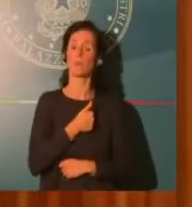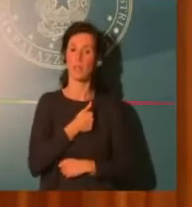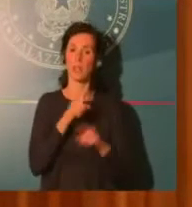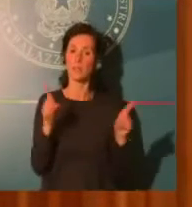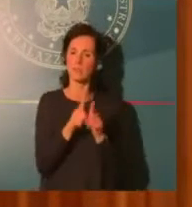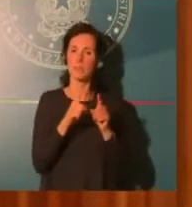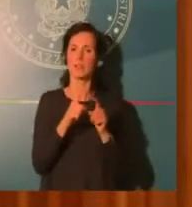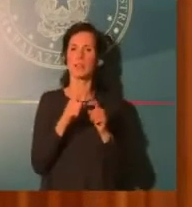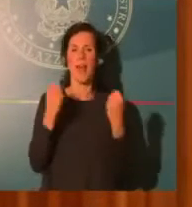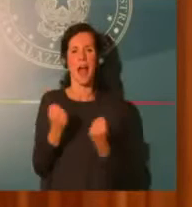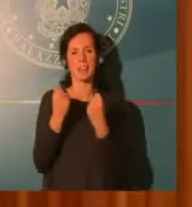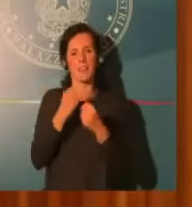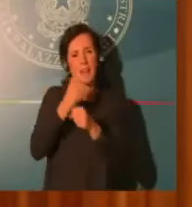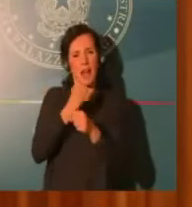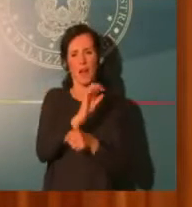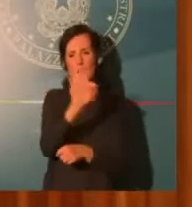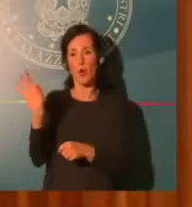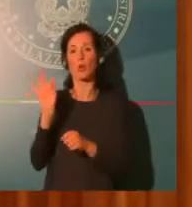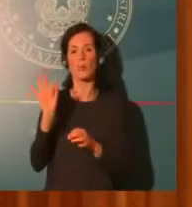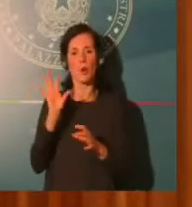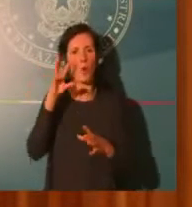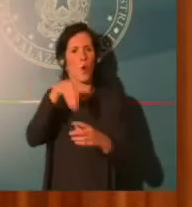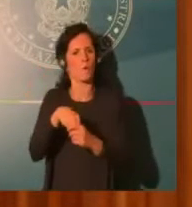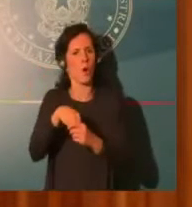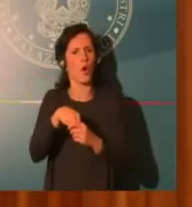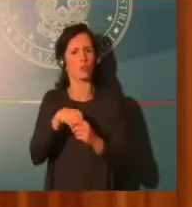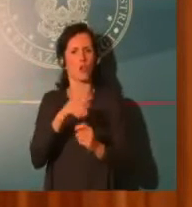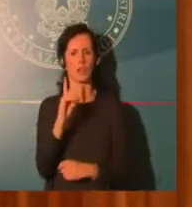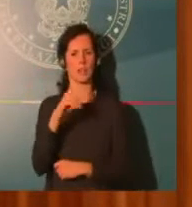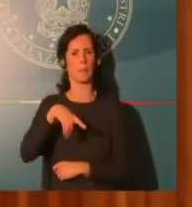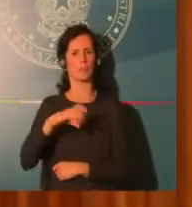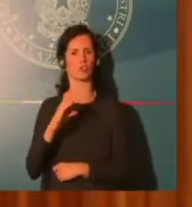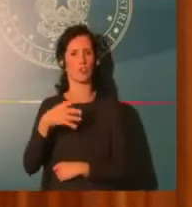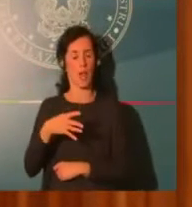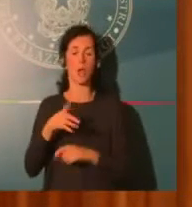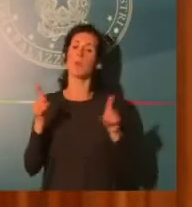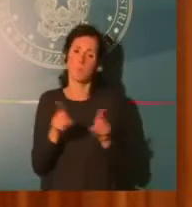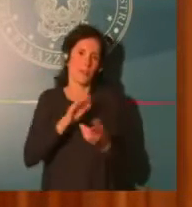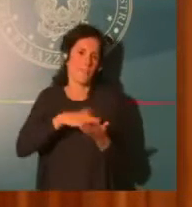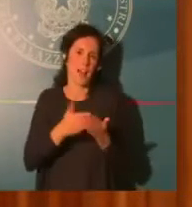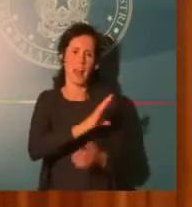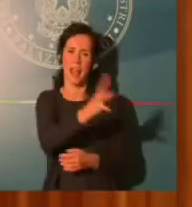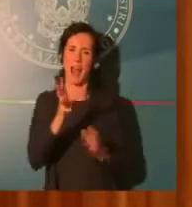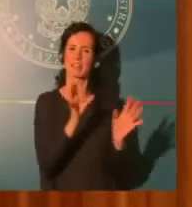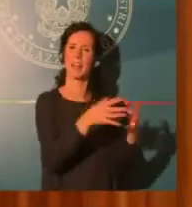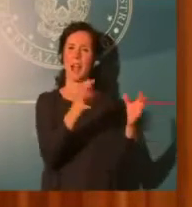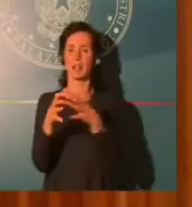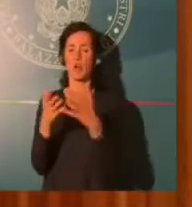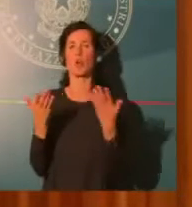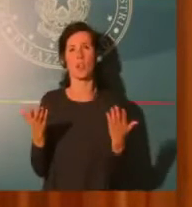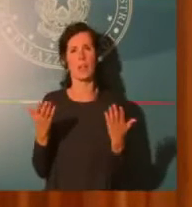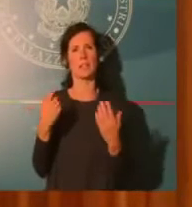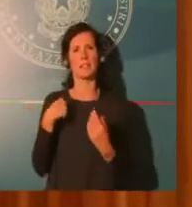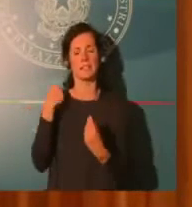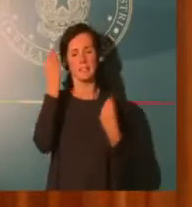Riteniamo quindi di essere stati vicini a chi vuole fare impresa. Crediamo però che era nostro obbligo farlo, era nostro